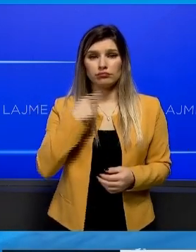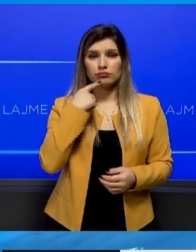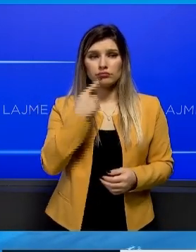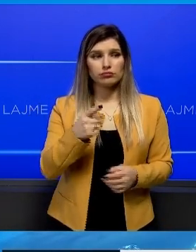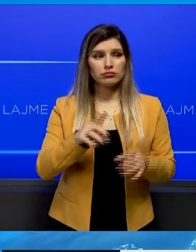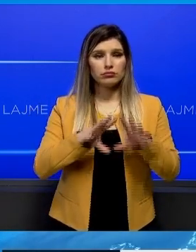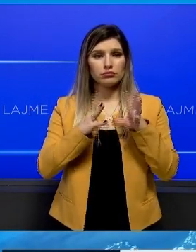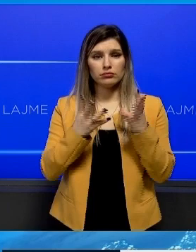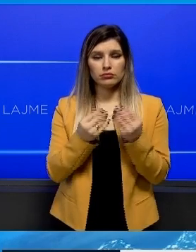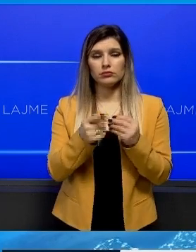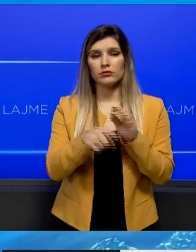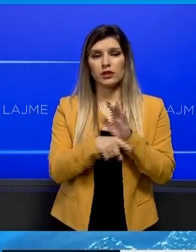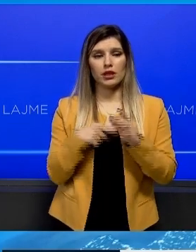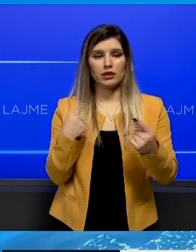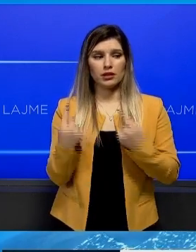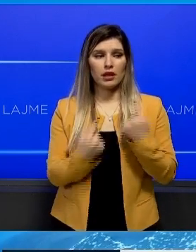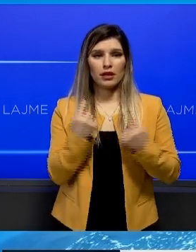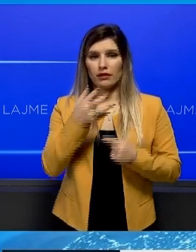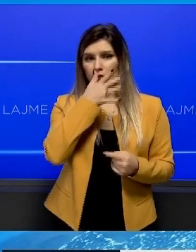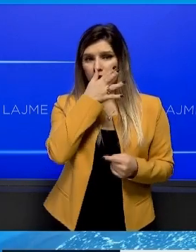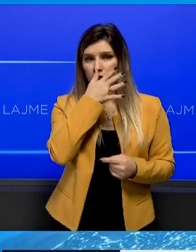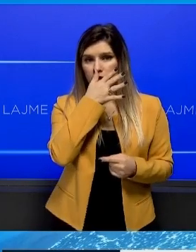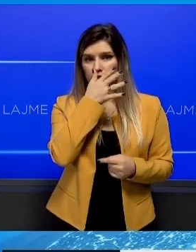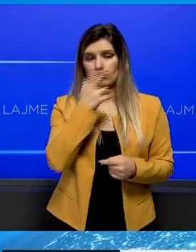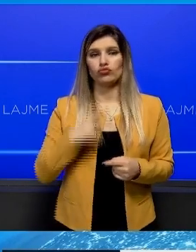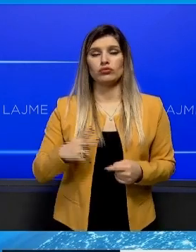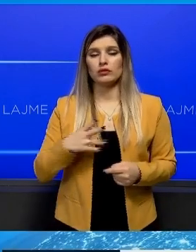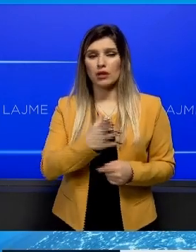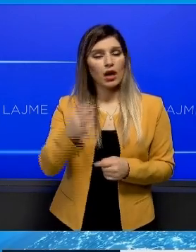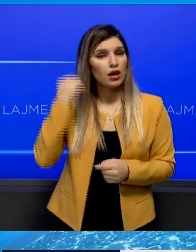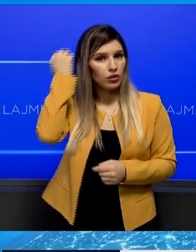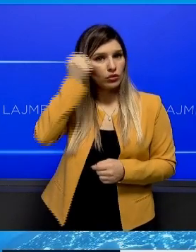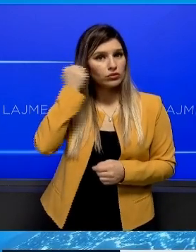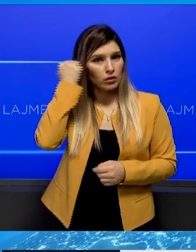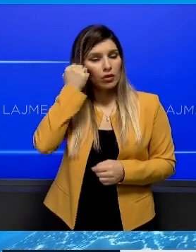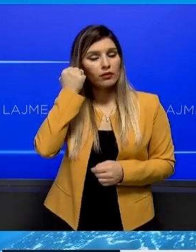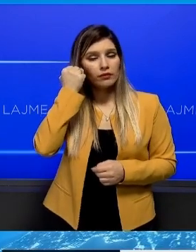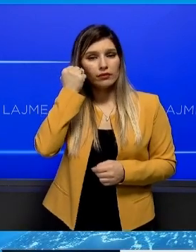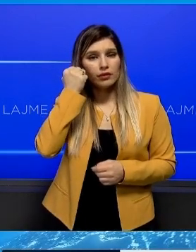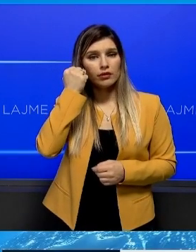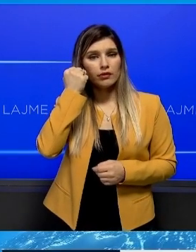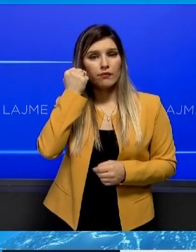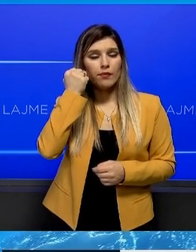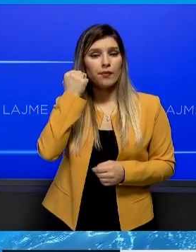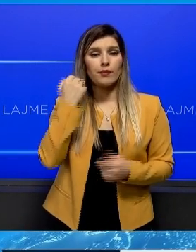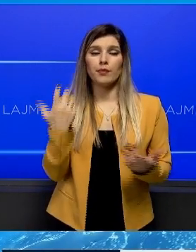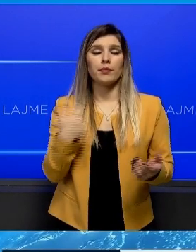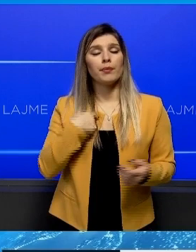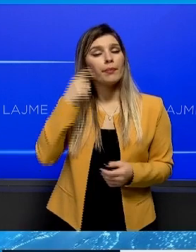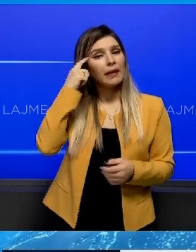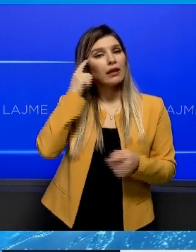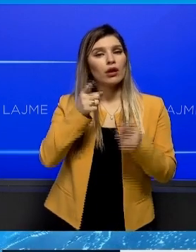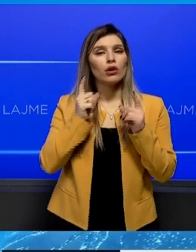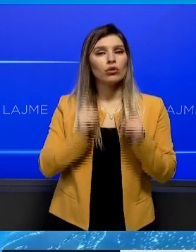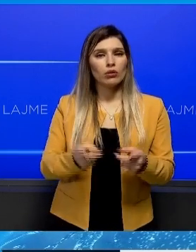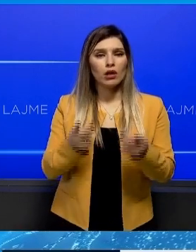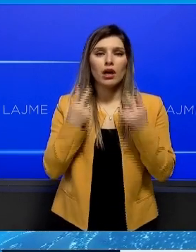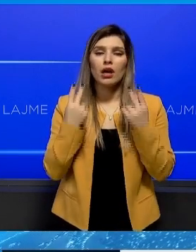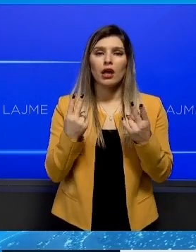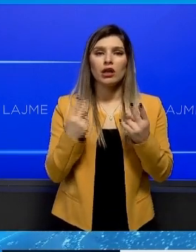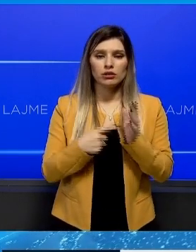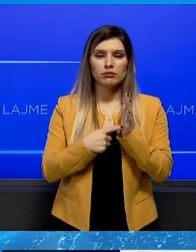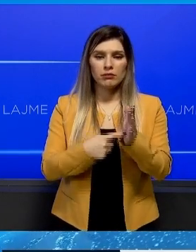përkesimin e situate sociale për qytetarët e Kosovës që do duhet të ishte një alarm